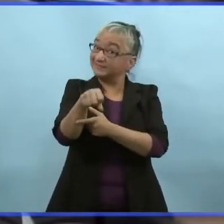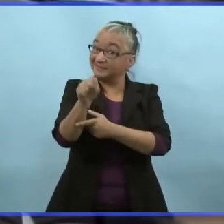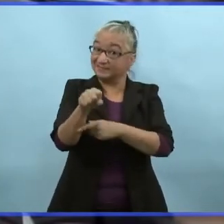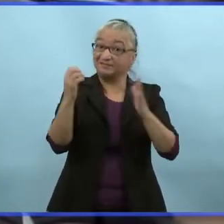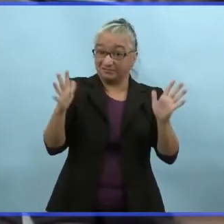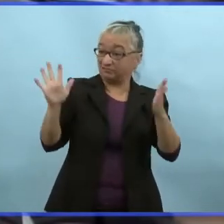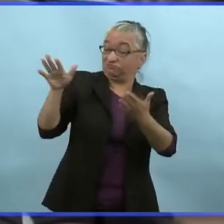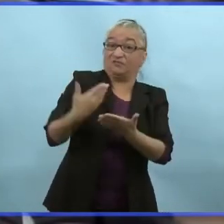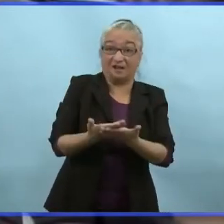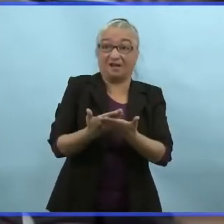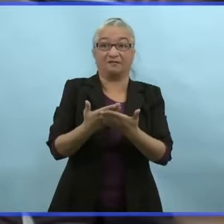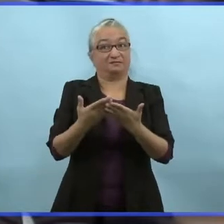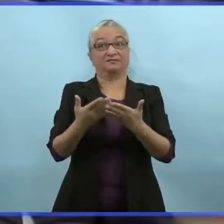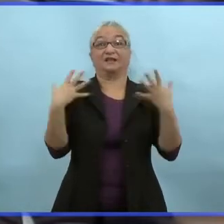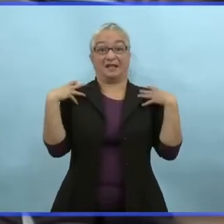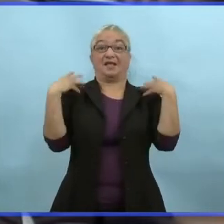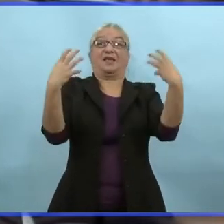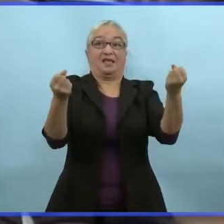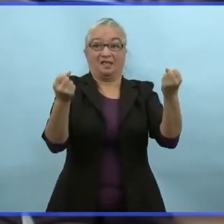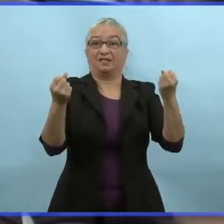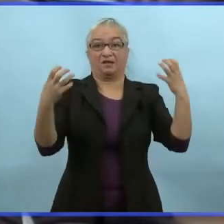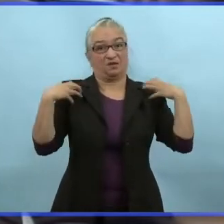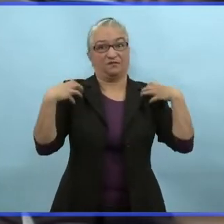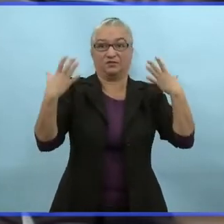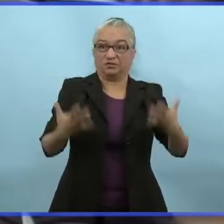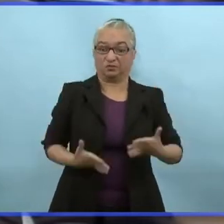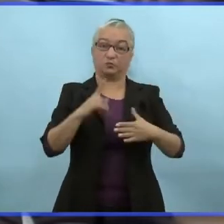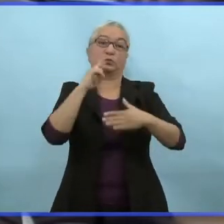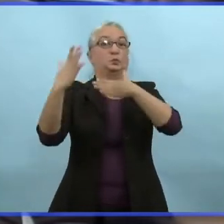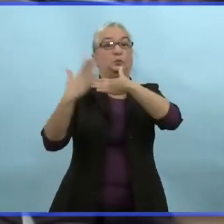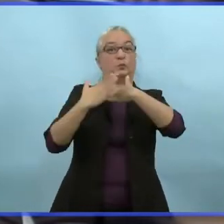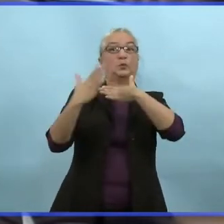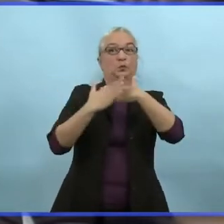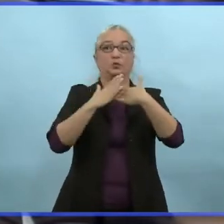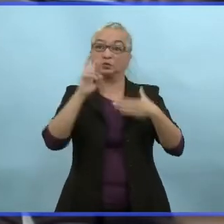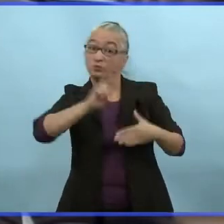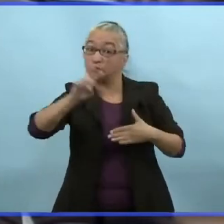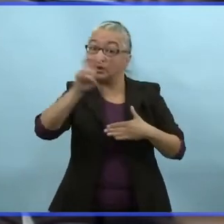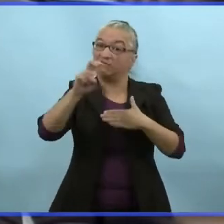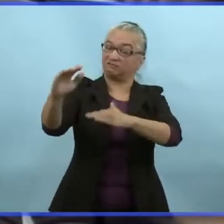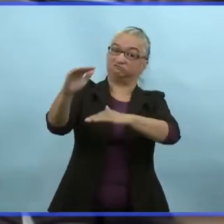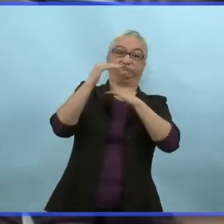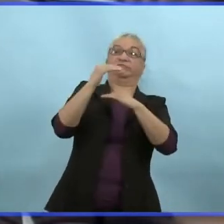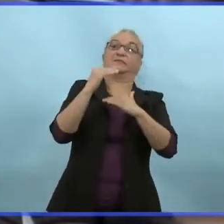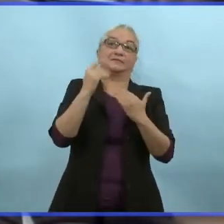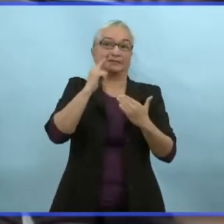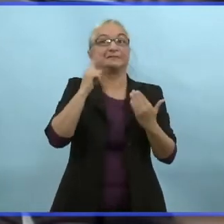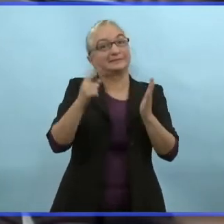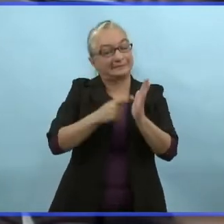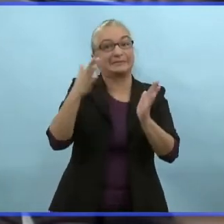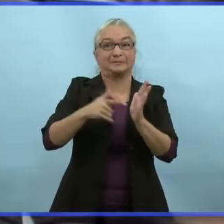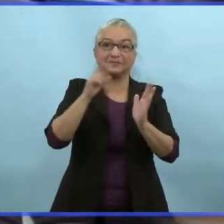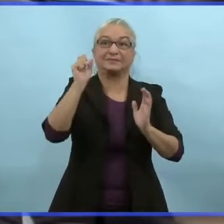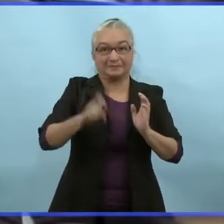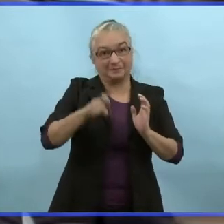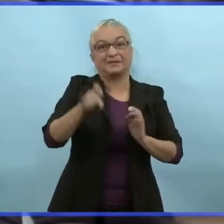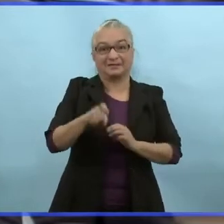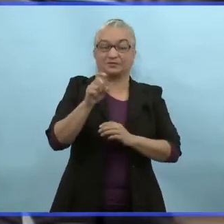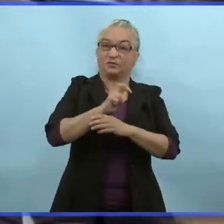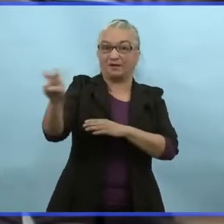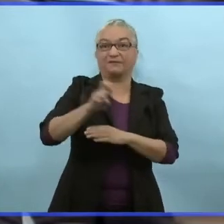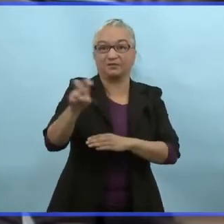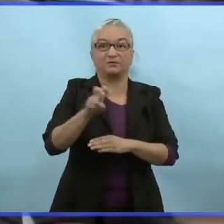vague et que les officiels de la santé publique recommandent qu'on limite nos voyages, on sait que la reprise des